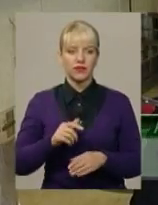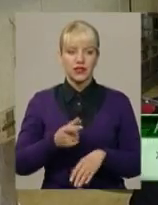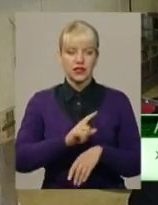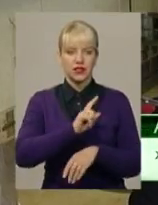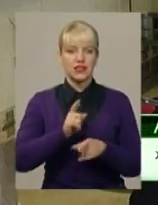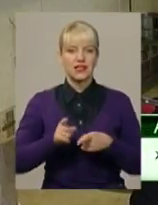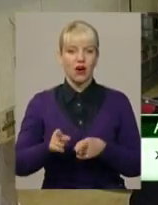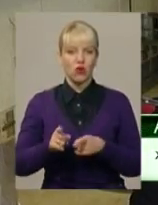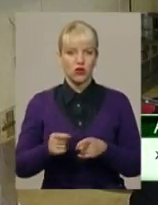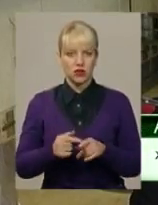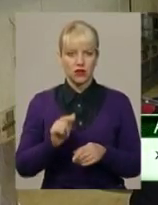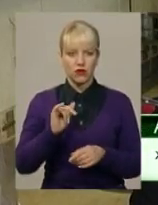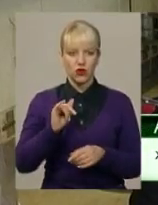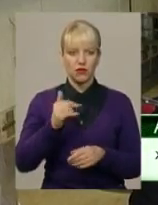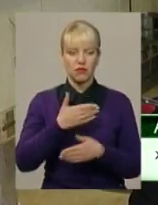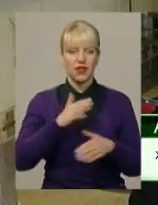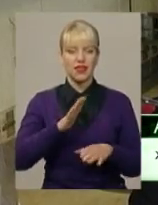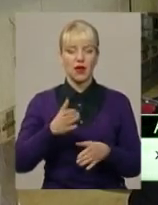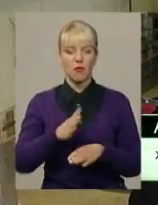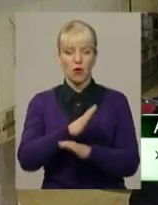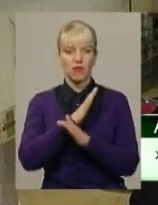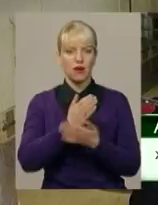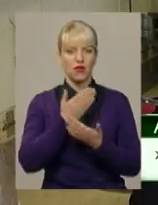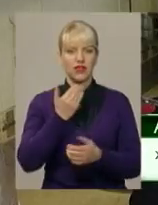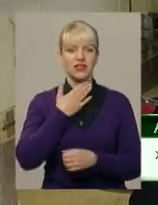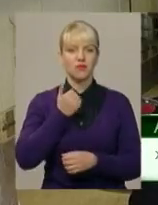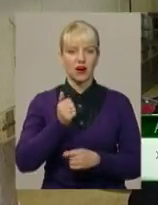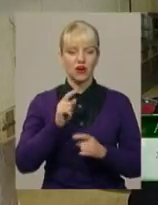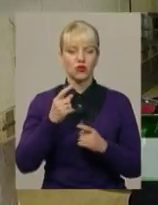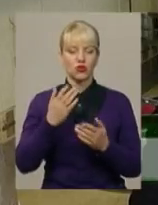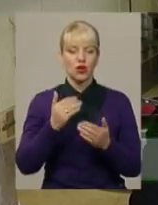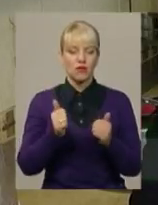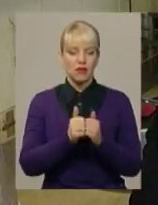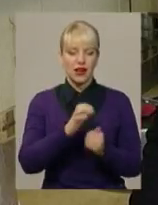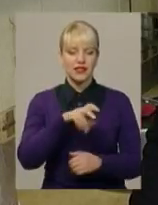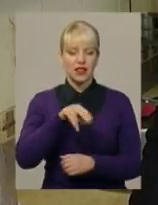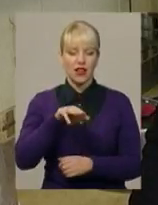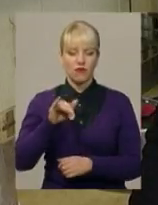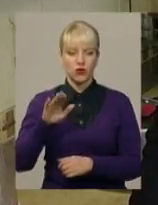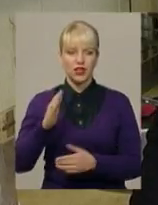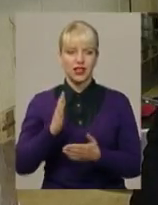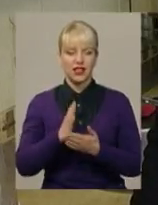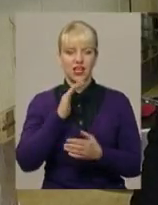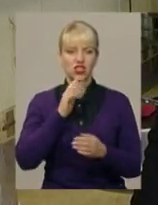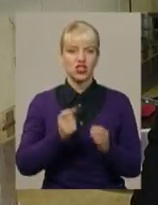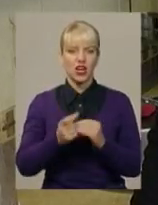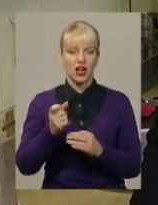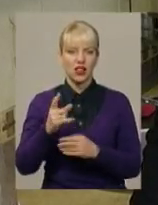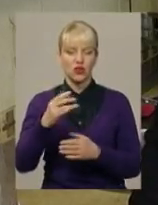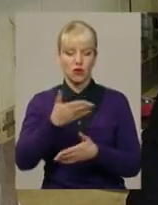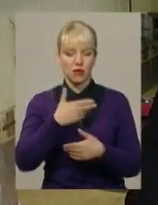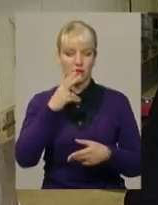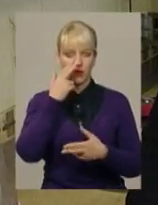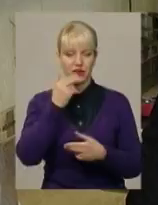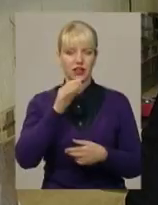не помремо від спраги, тому що біля Славути є джерела, але ми настільки привикли користуватися